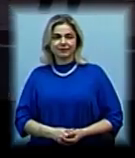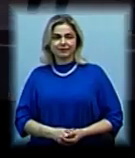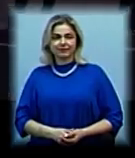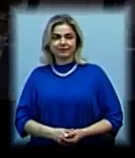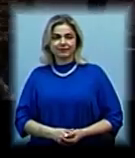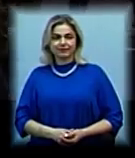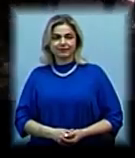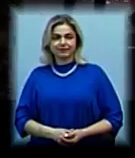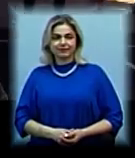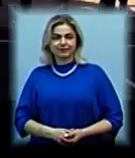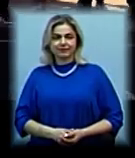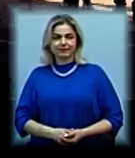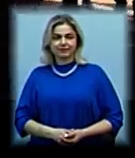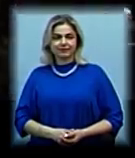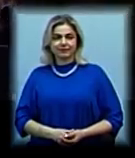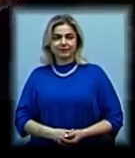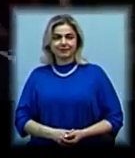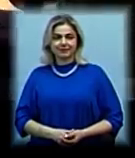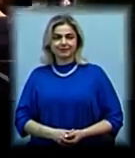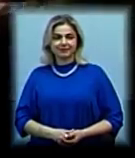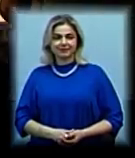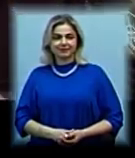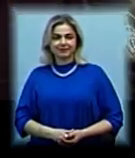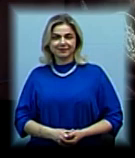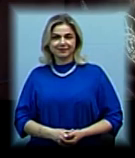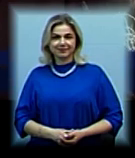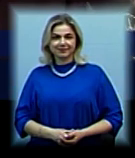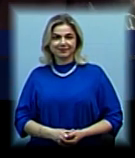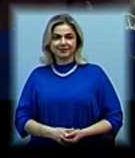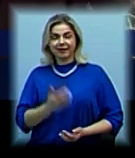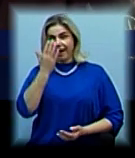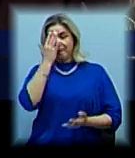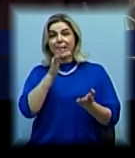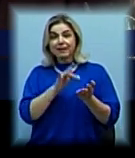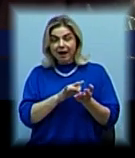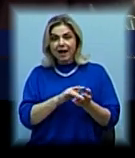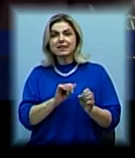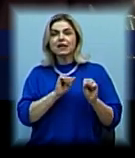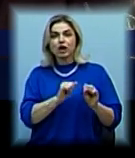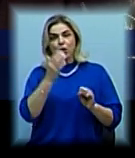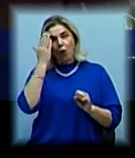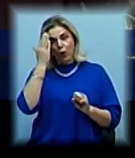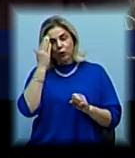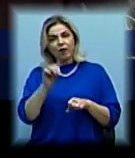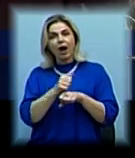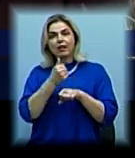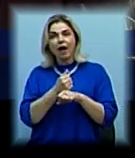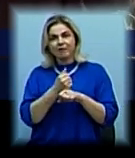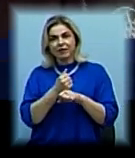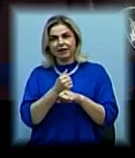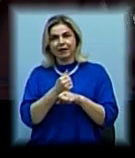Ножками, ножками пройду. Стоп, я рахую. Мета – захистити голову. Це головна зброя